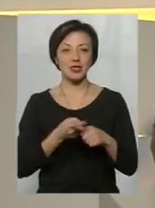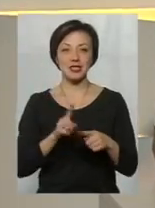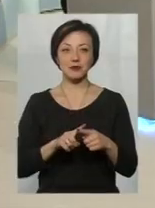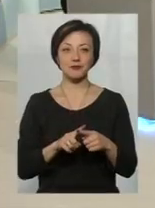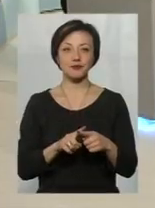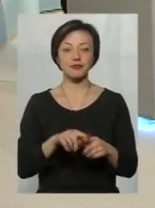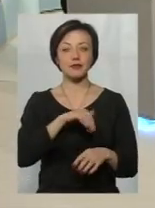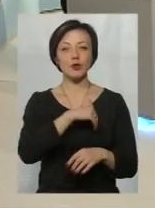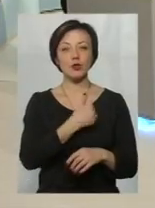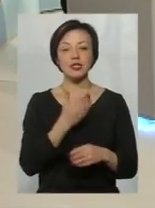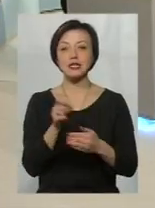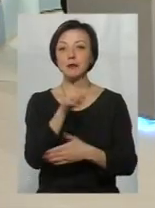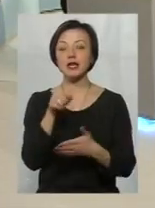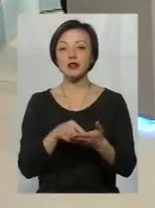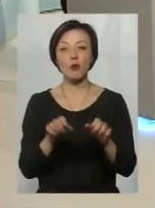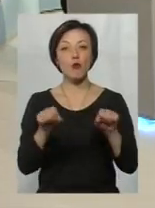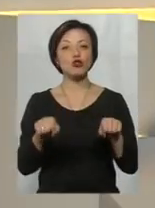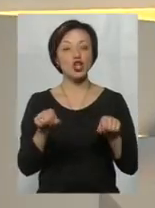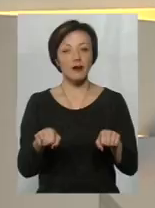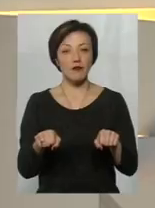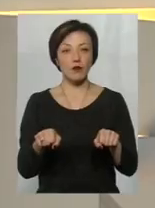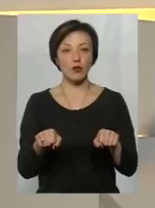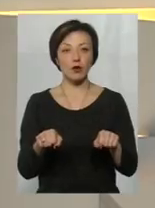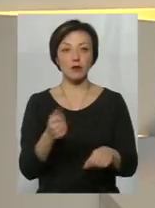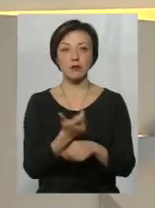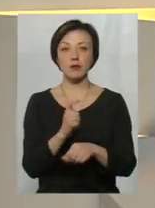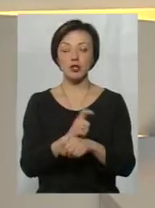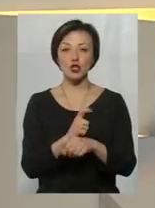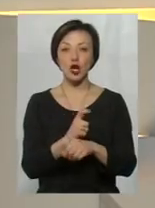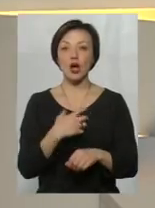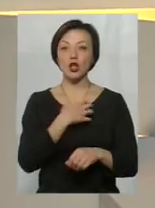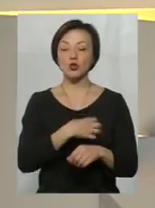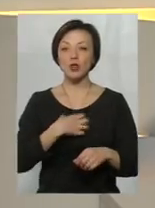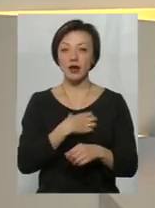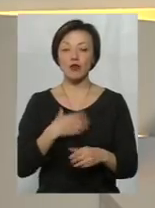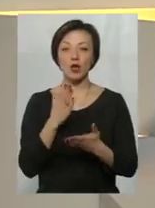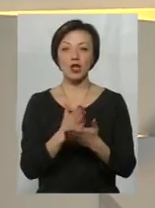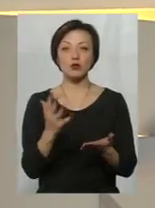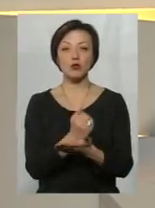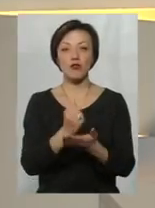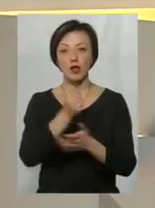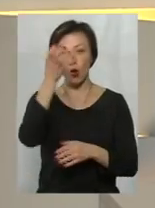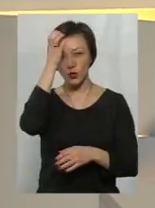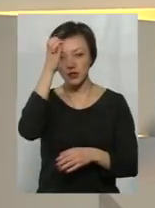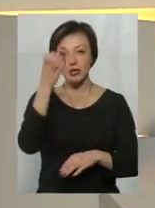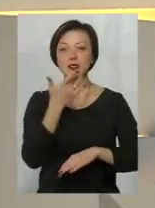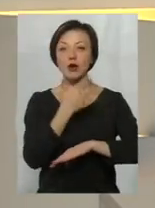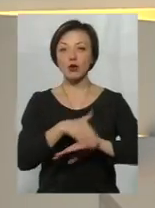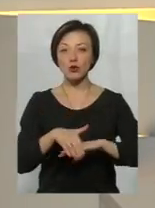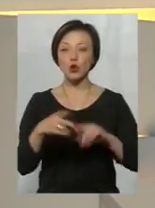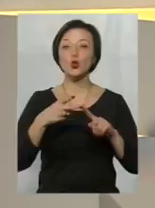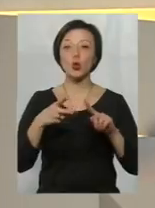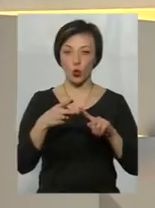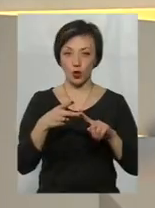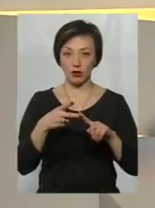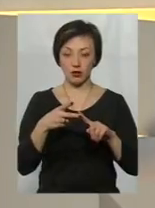Також хотілося запитати, можливо, більш суттєвою є здобування освіти за кордоном, саме другої,